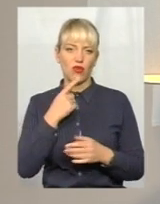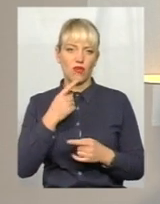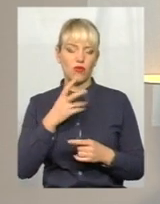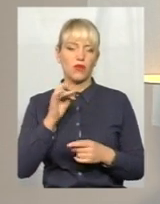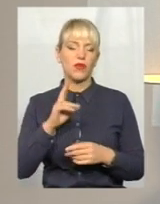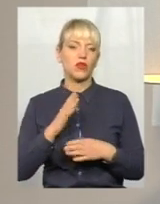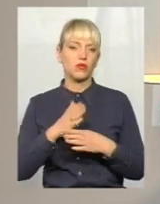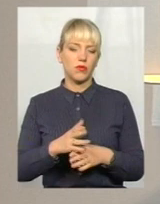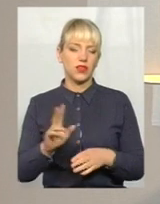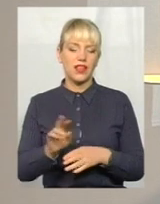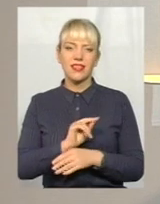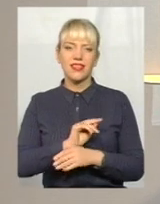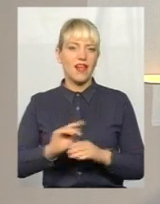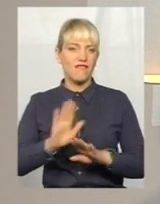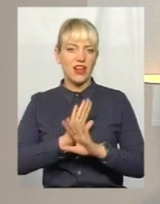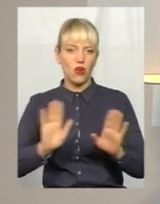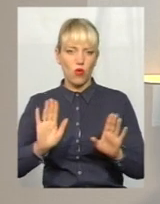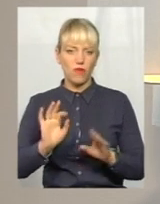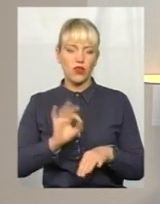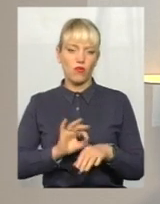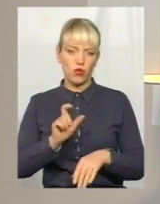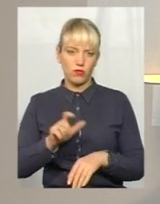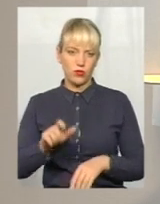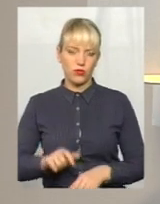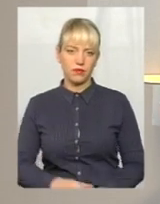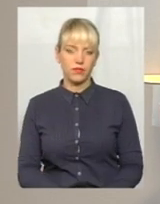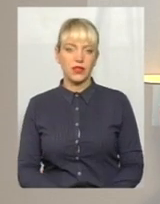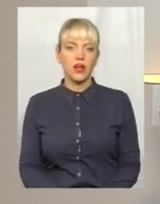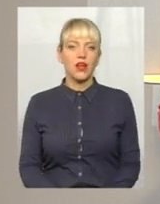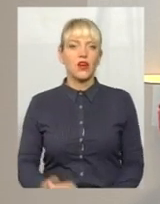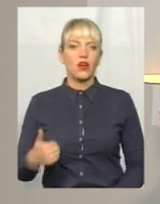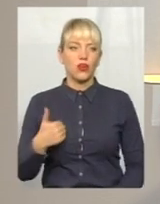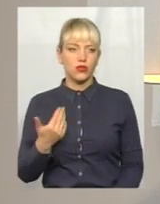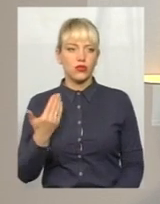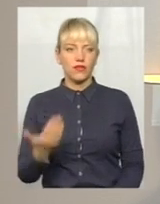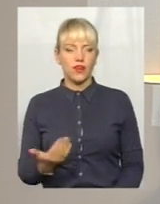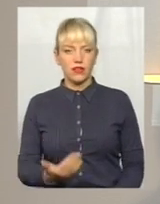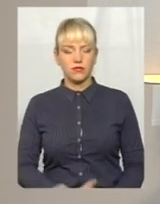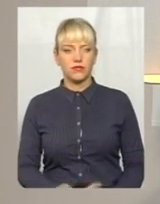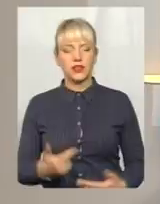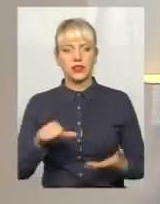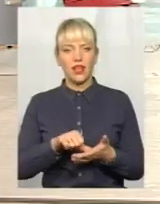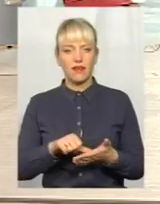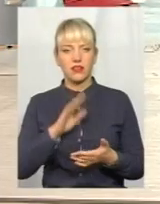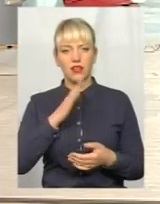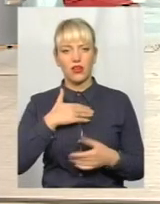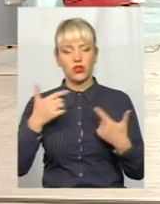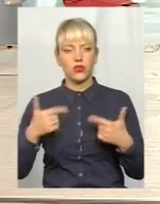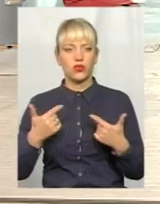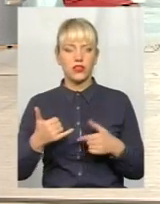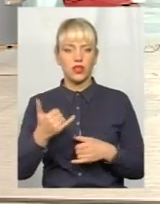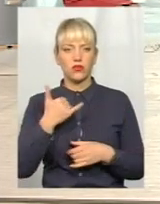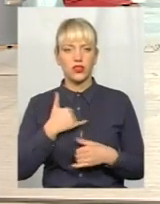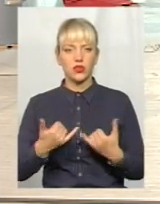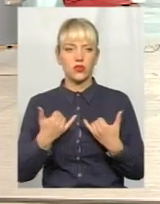У студії працює юна мітрашко, сурдопереклад Оксана Фіновська. Хочу вам представити гостей нашої студії. У нас